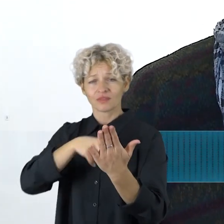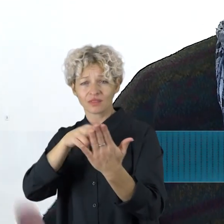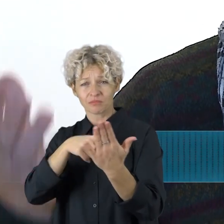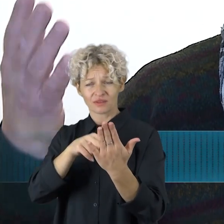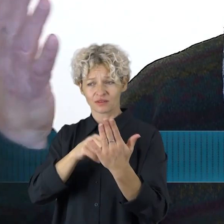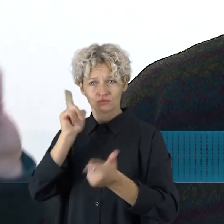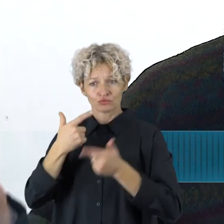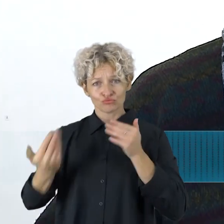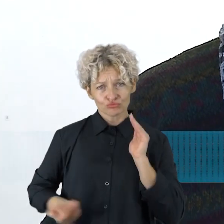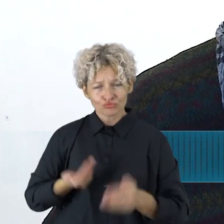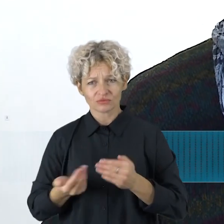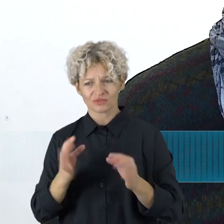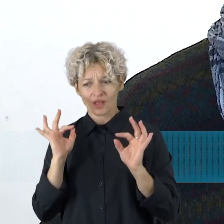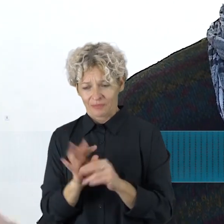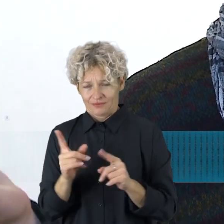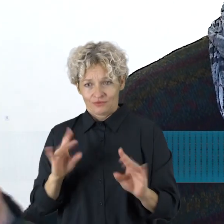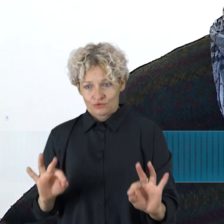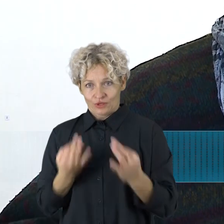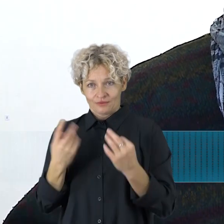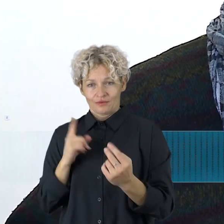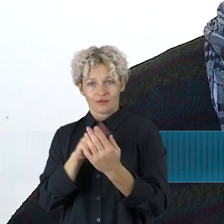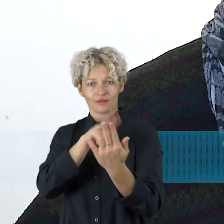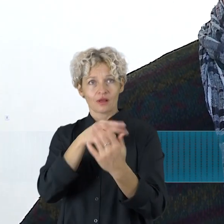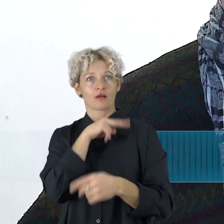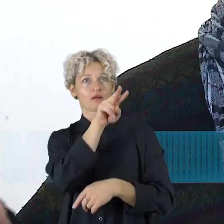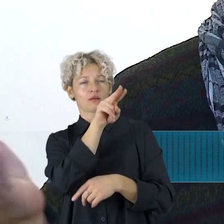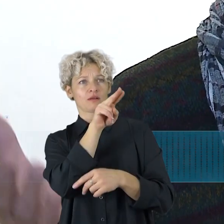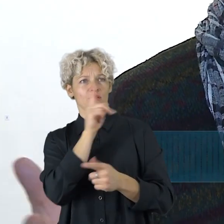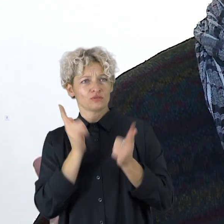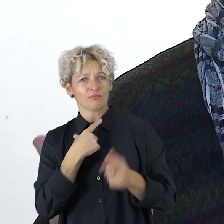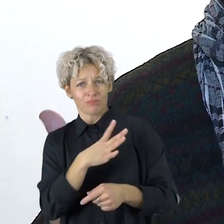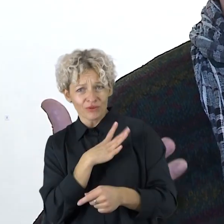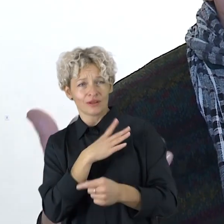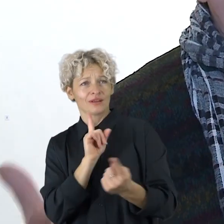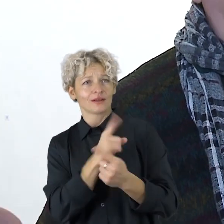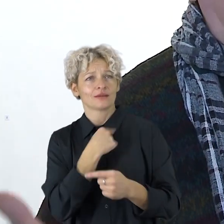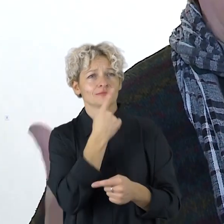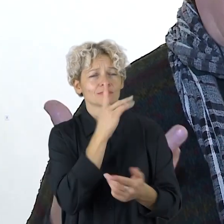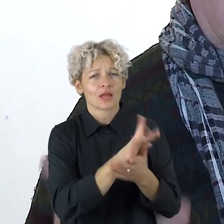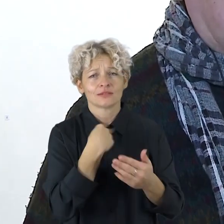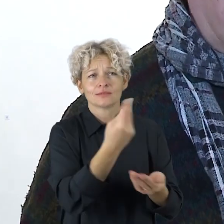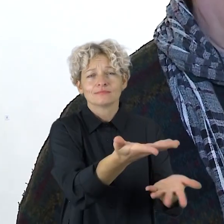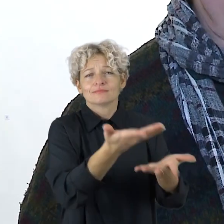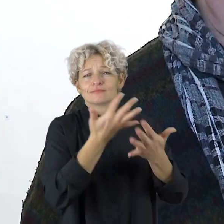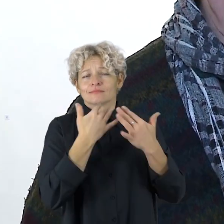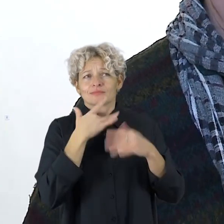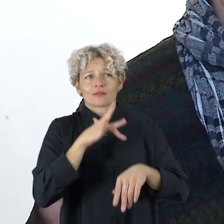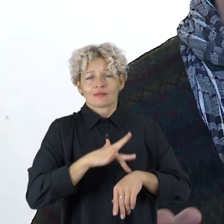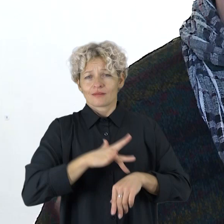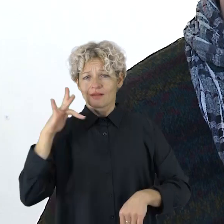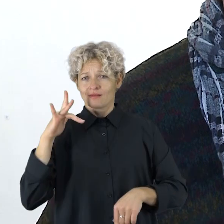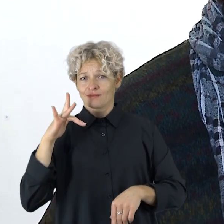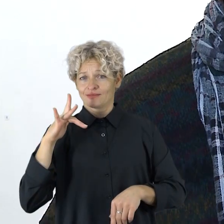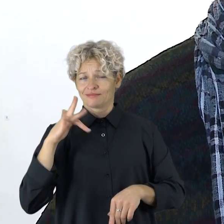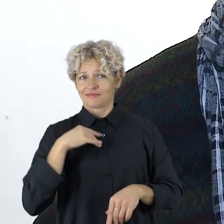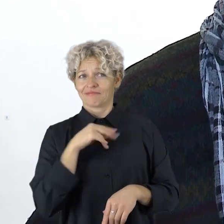gaivus, jeigu pasižiūrė, atrodo darbus vieną ar kitą prieinį, pasižiūrė, atrodo alsuoja, atrodo nuose prikišęs